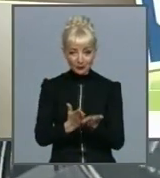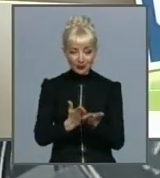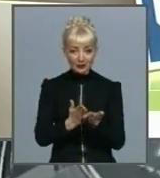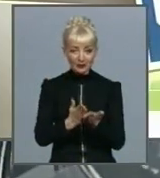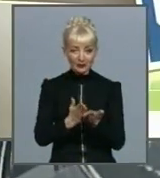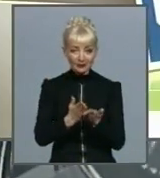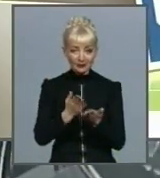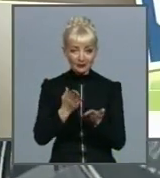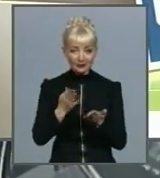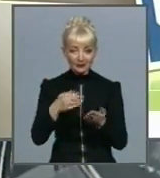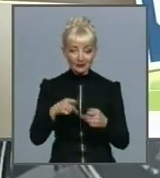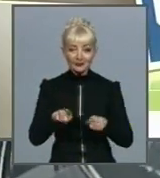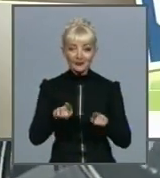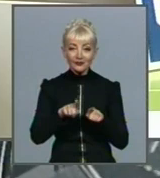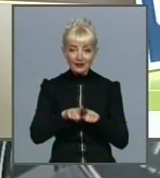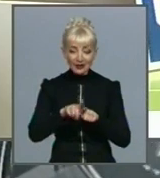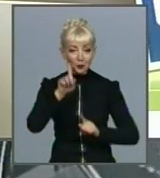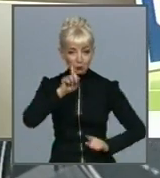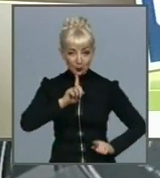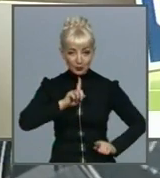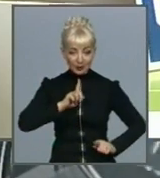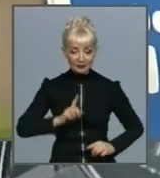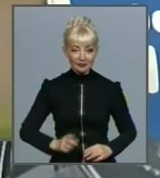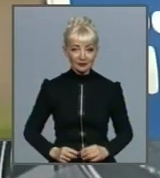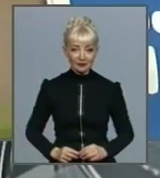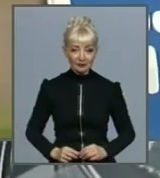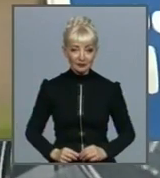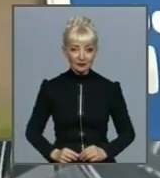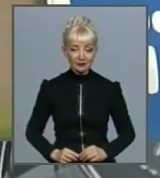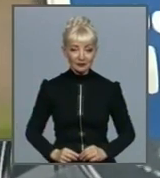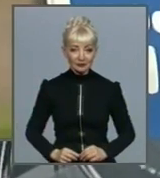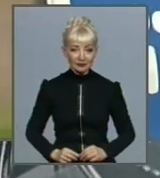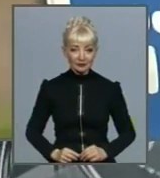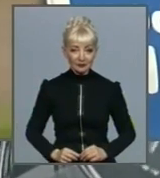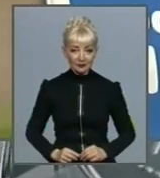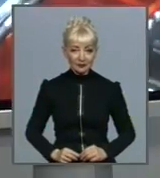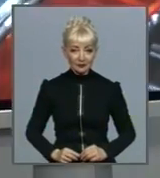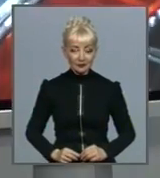Ігор Безкровний, Євгенія Кутнува та Ігор Луханін. Харківські Звістя.